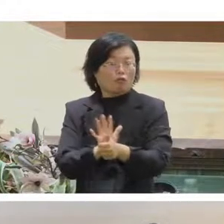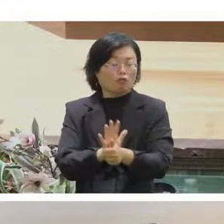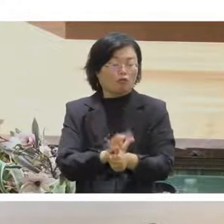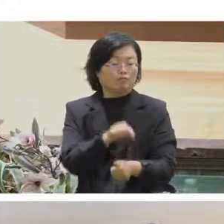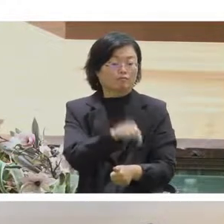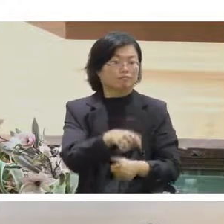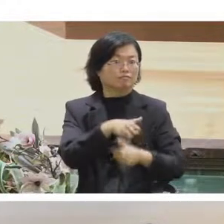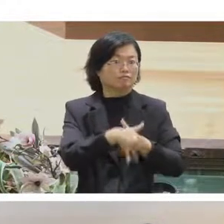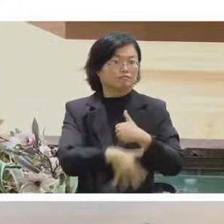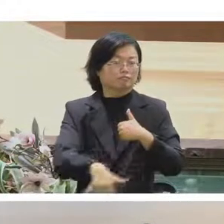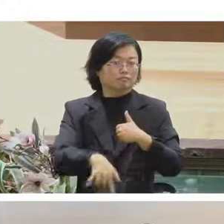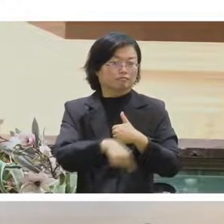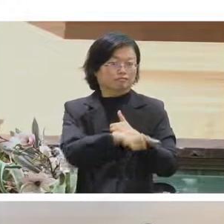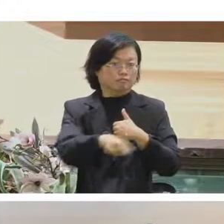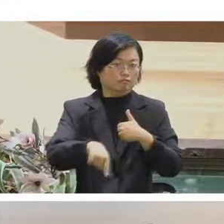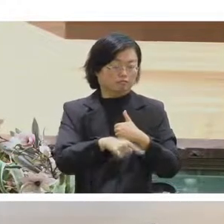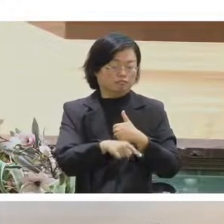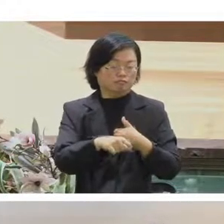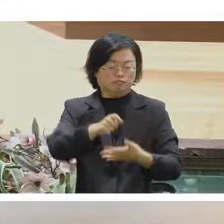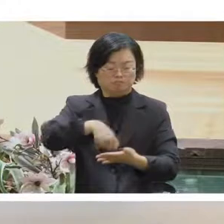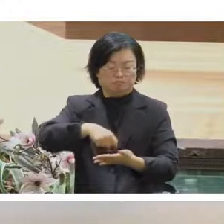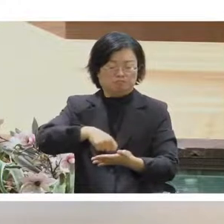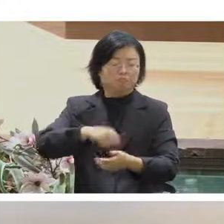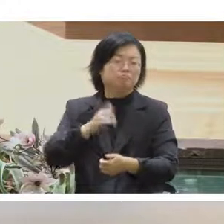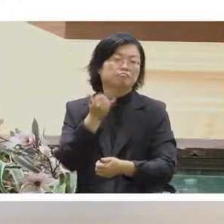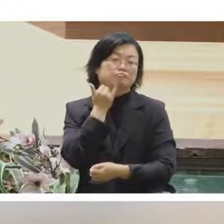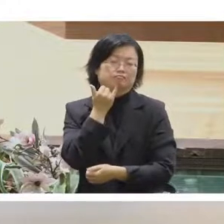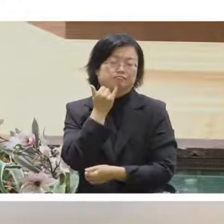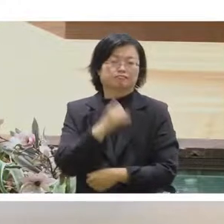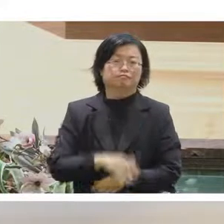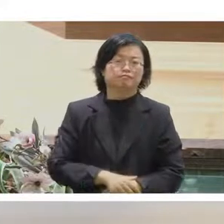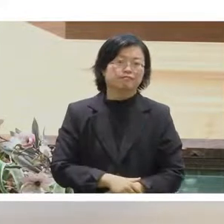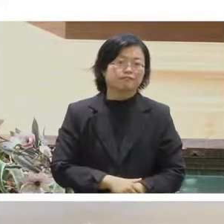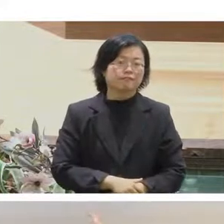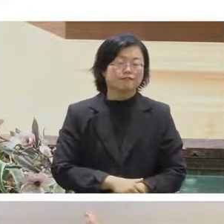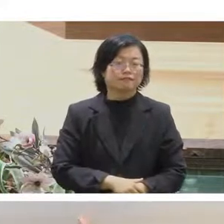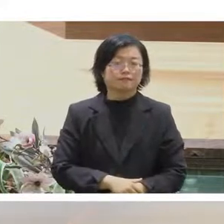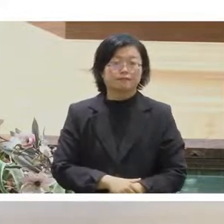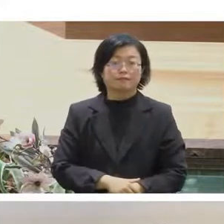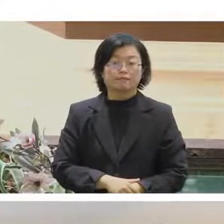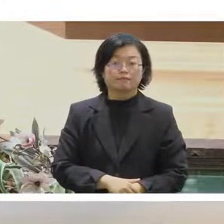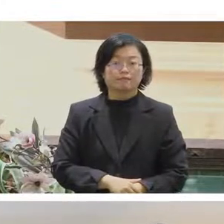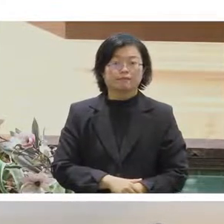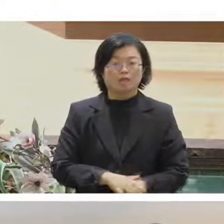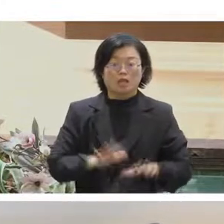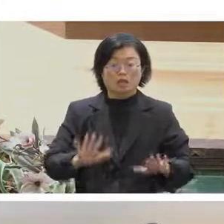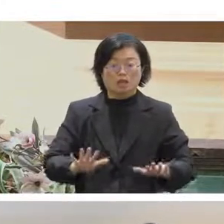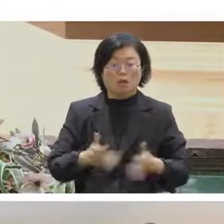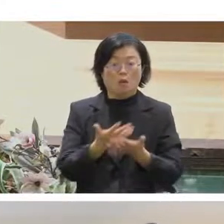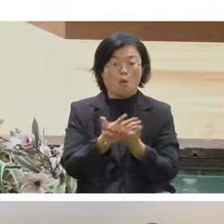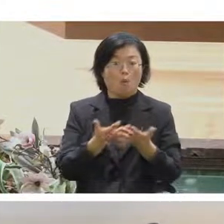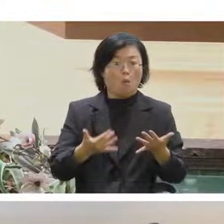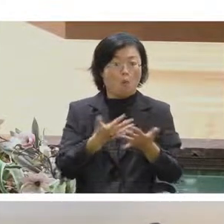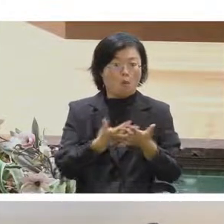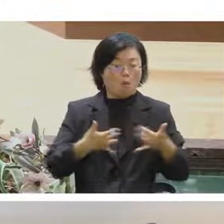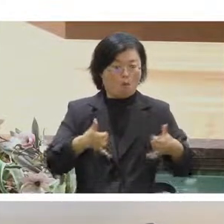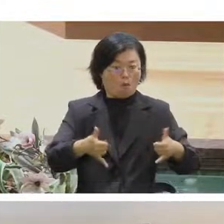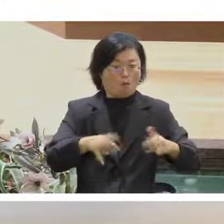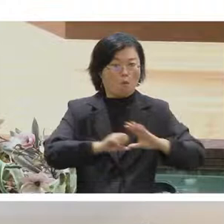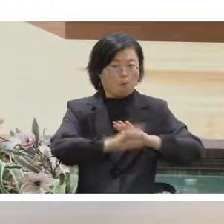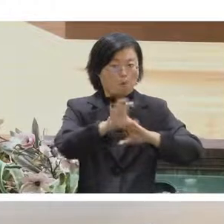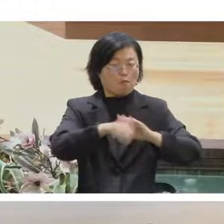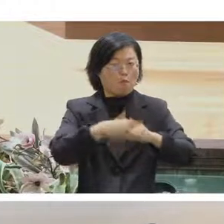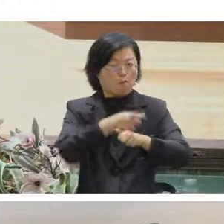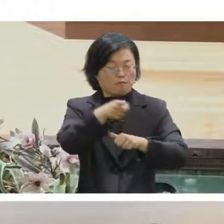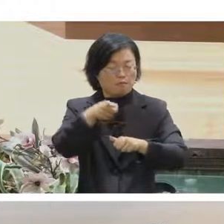可以用它的架構去寫出來的那下面就是我們現在究極家的這個網頁的畫面然後如果你